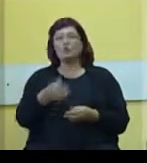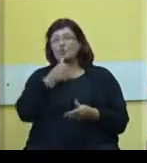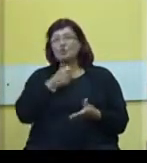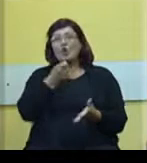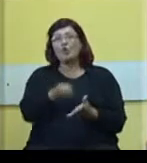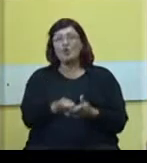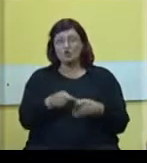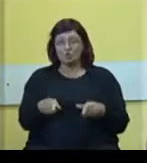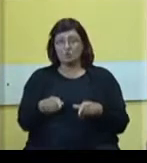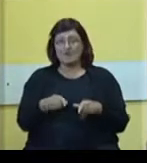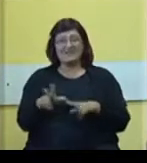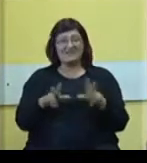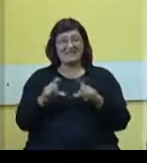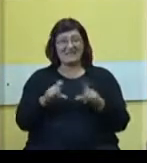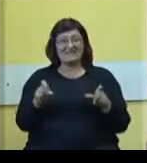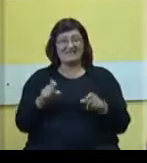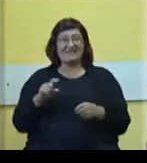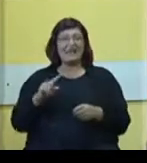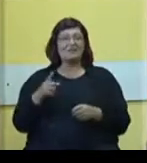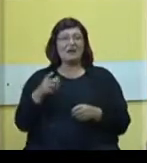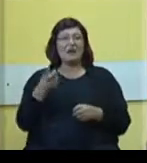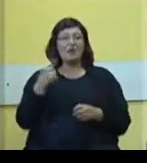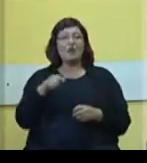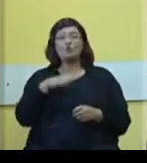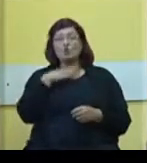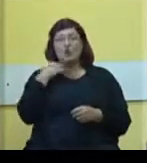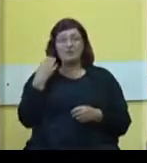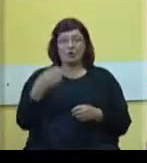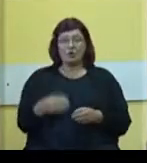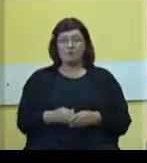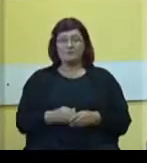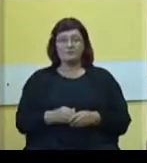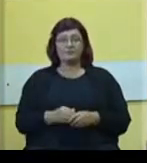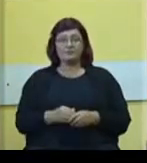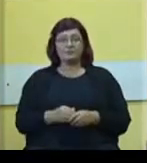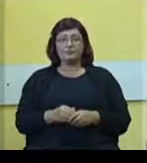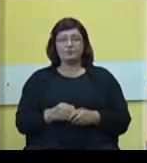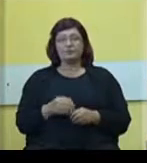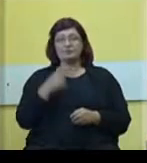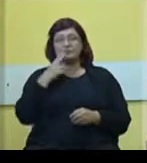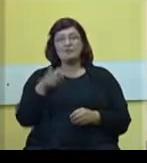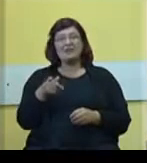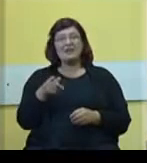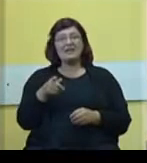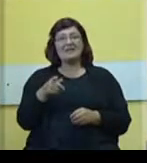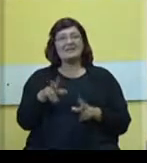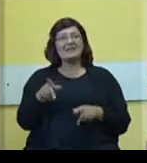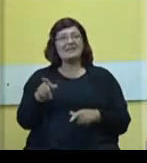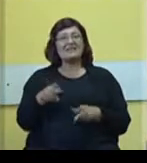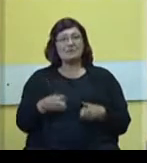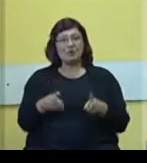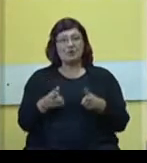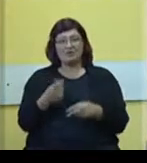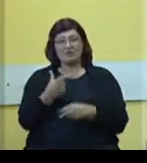u taj sekretarijat daleko, daleko od dovoljnog. Pogledamo pokrinjski sekretarijat za poljoprivredu,